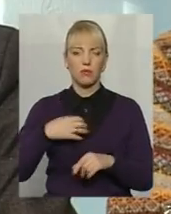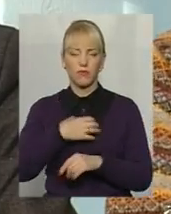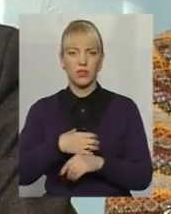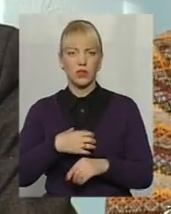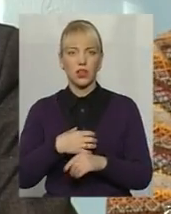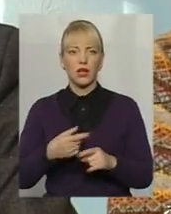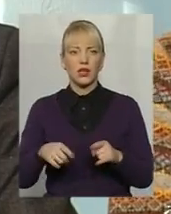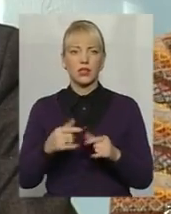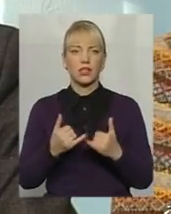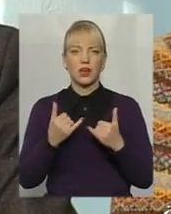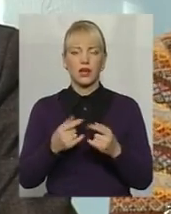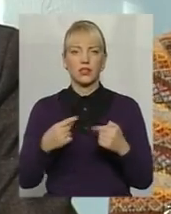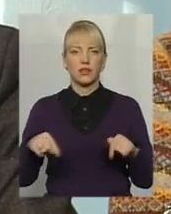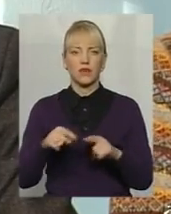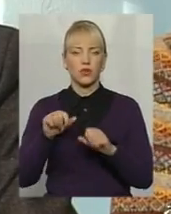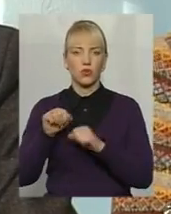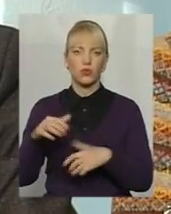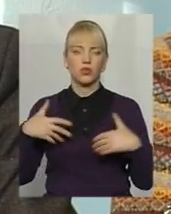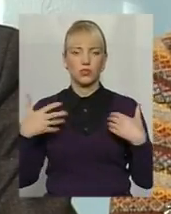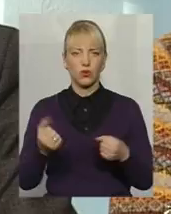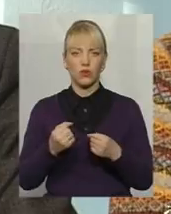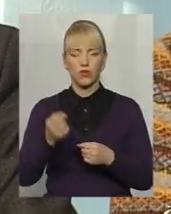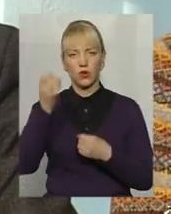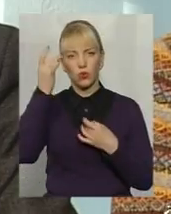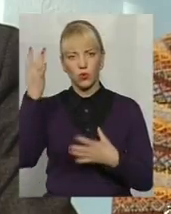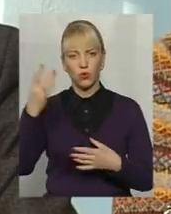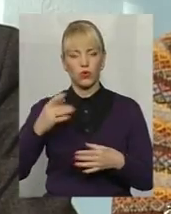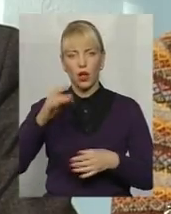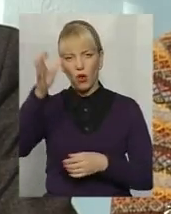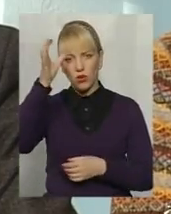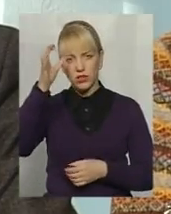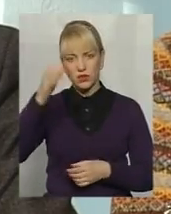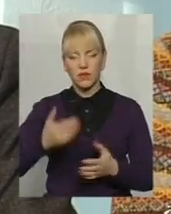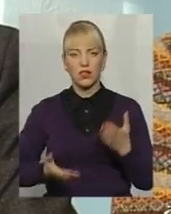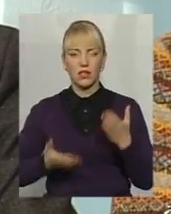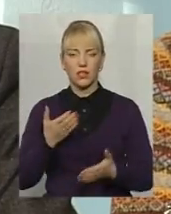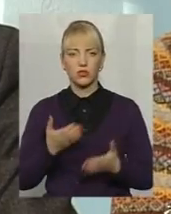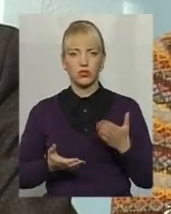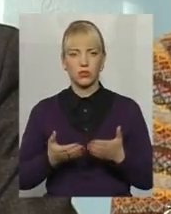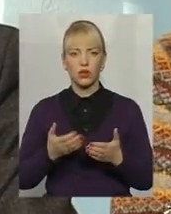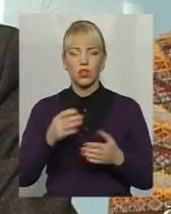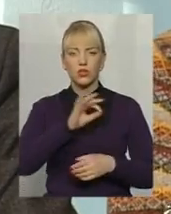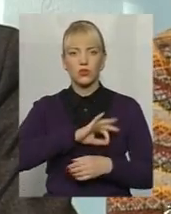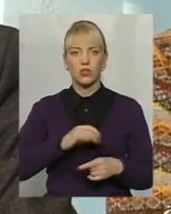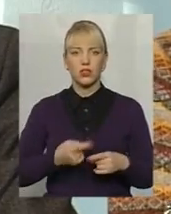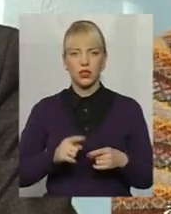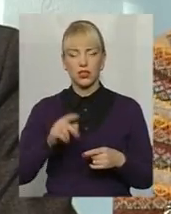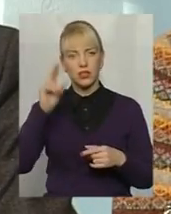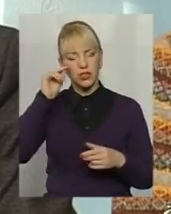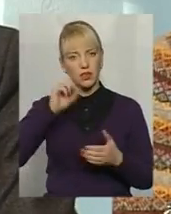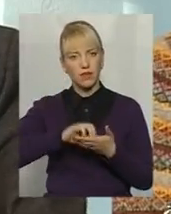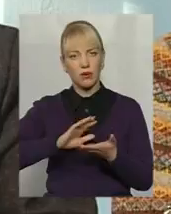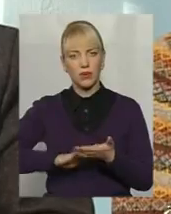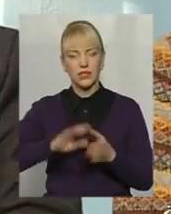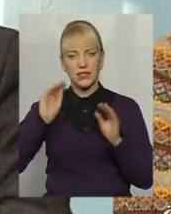таких сфер, як охорона здоров'я, як культура, як освіта. Якщо скористатися цифрами статистики,